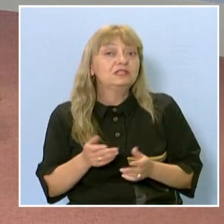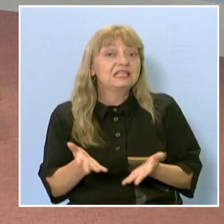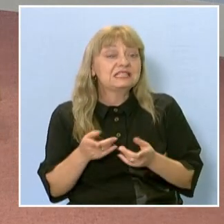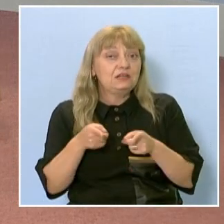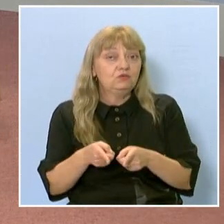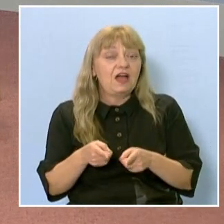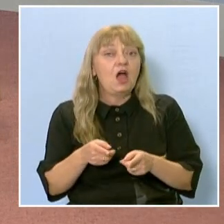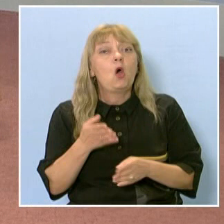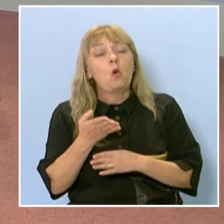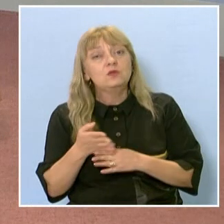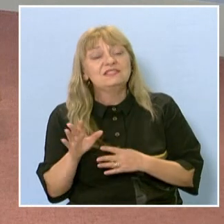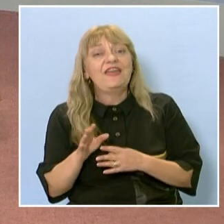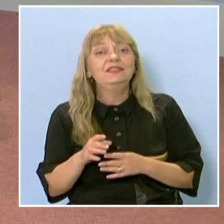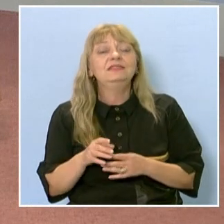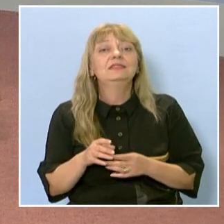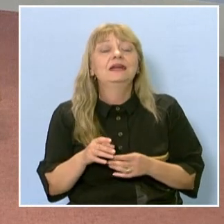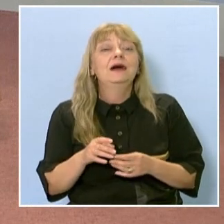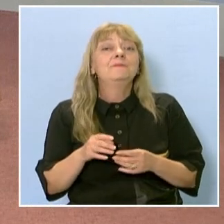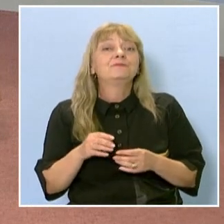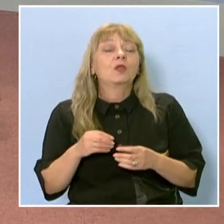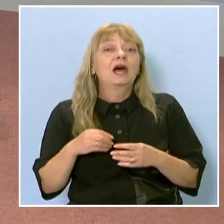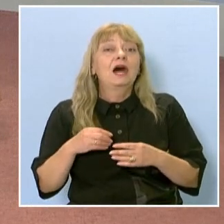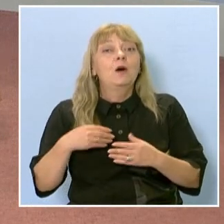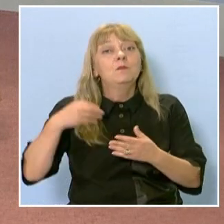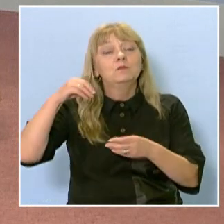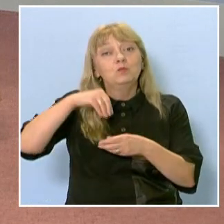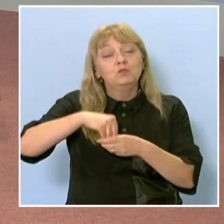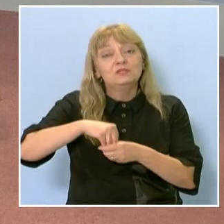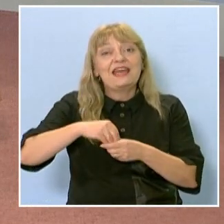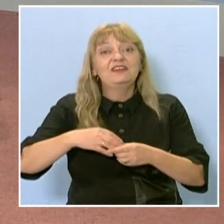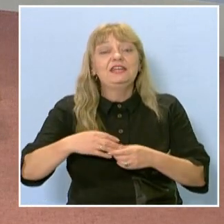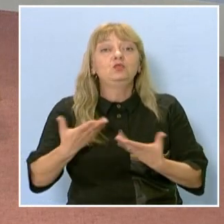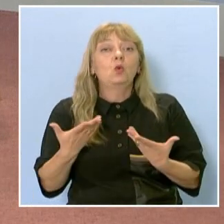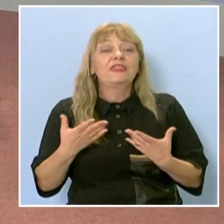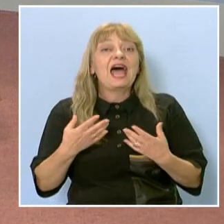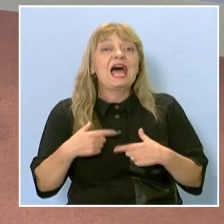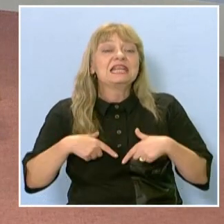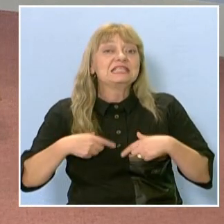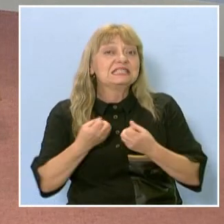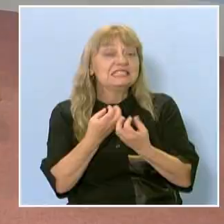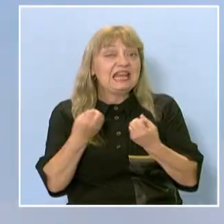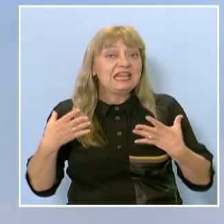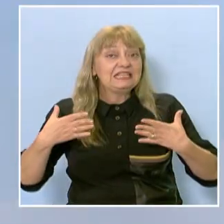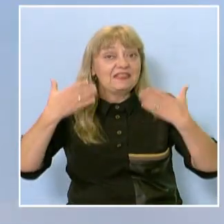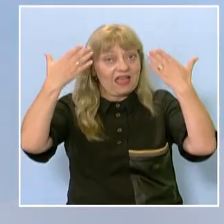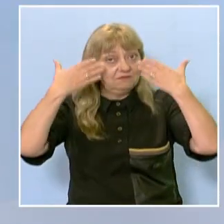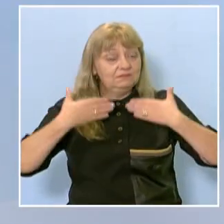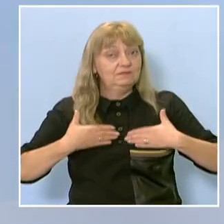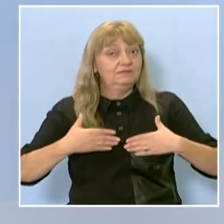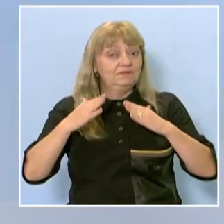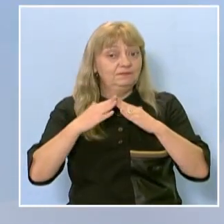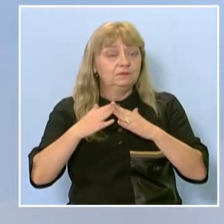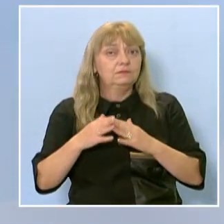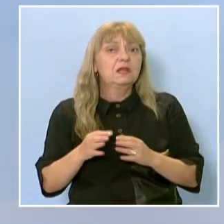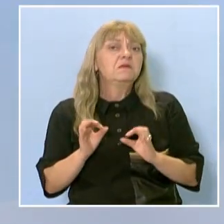върху фасадата на сградата, как може да стане, тъй като в градовете наблюдаваме, особено в големите